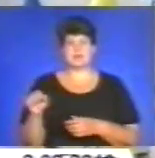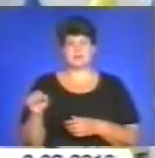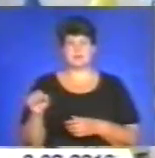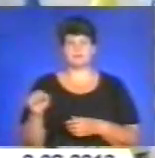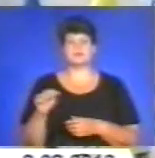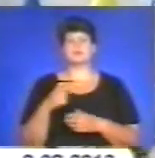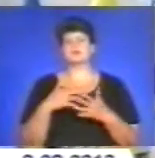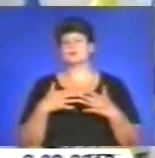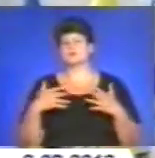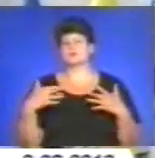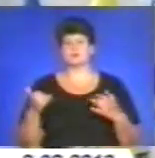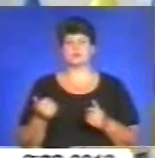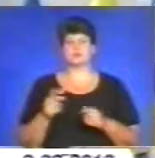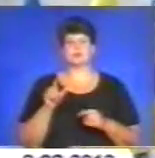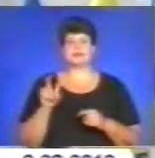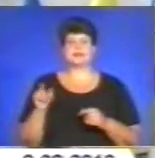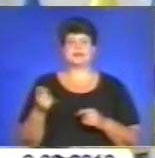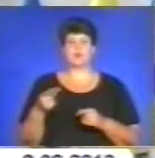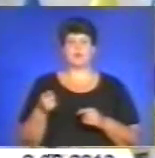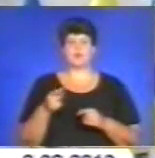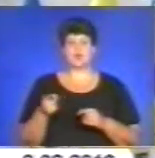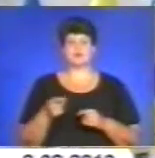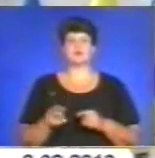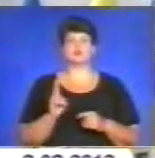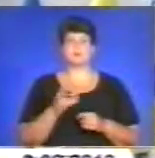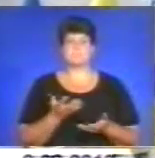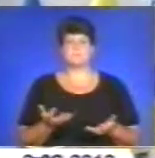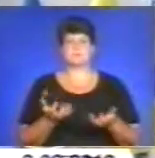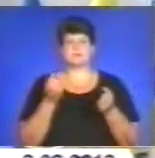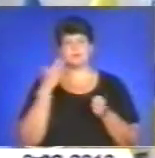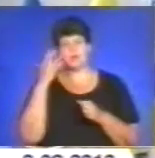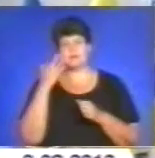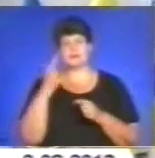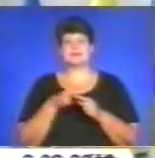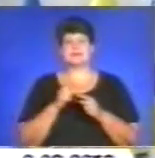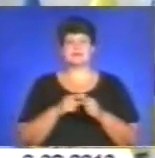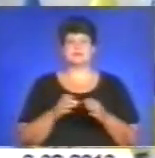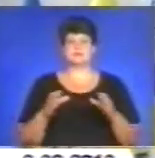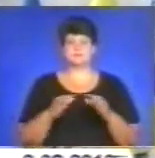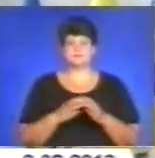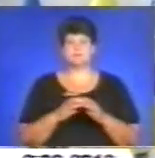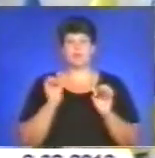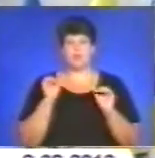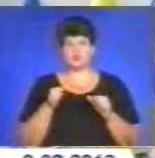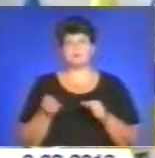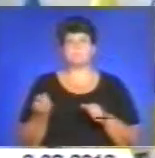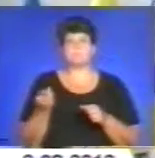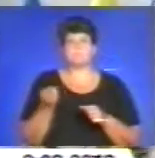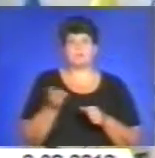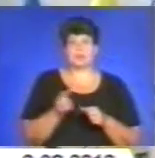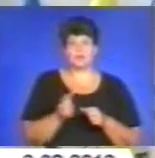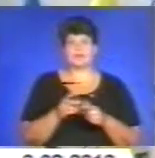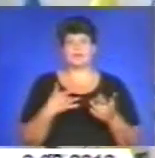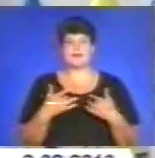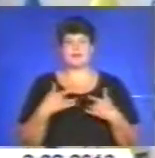будь-хто з громадян, з тернополян, які підтримують ідею цієї кампанії, можуть підходити на